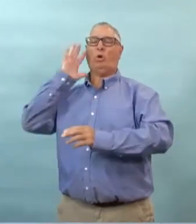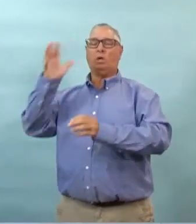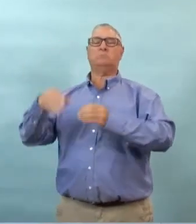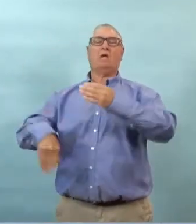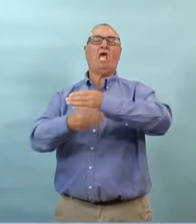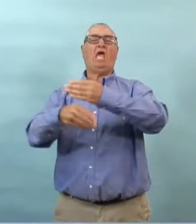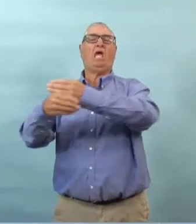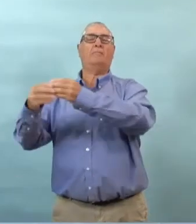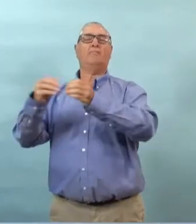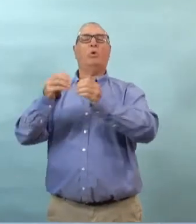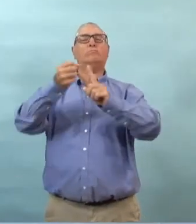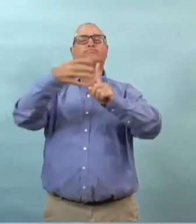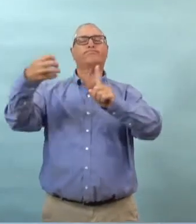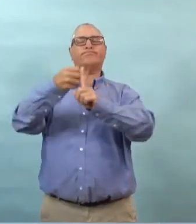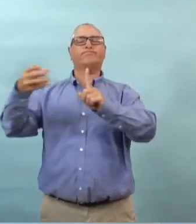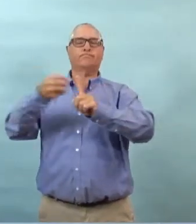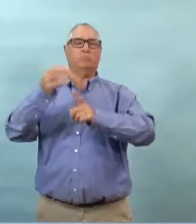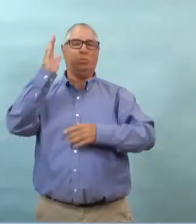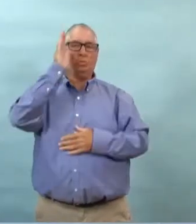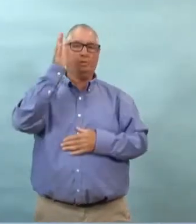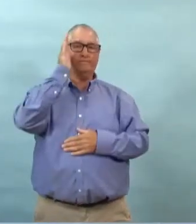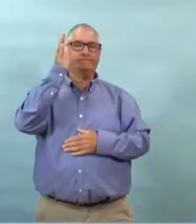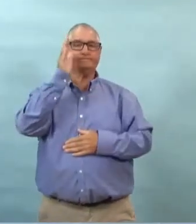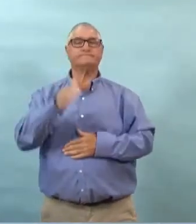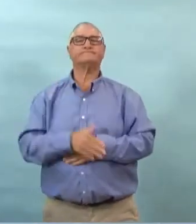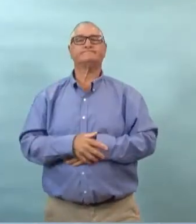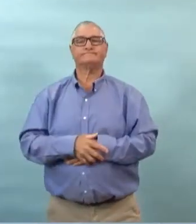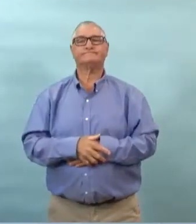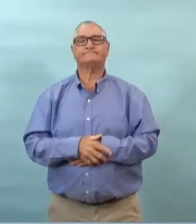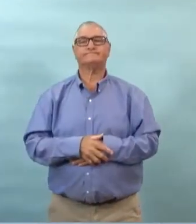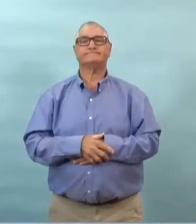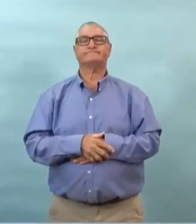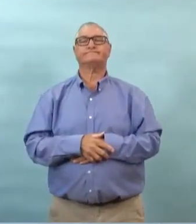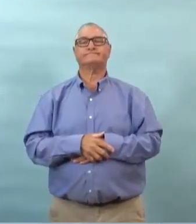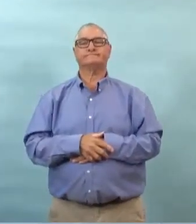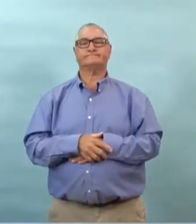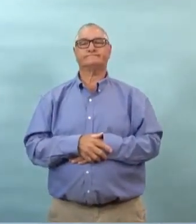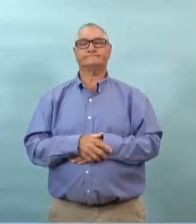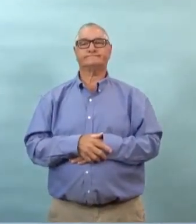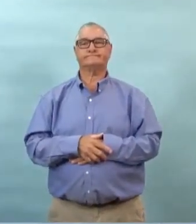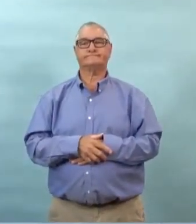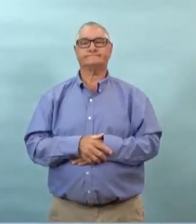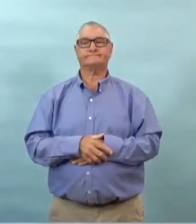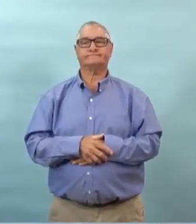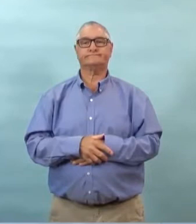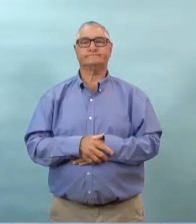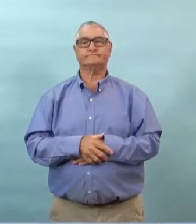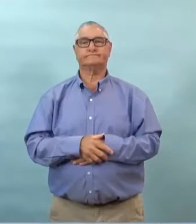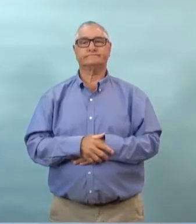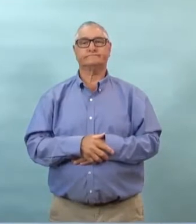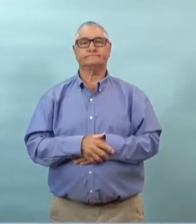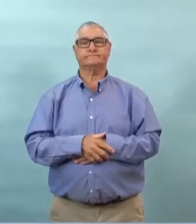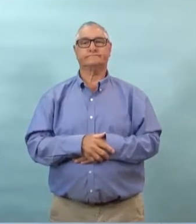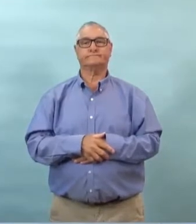certains de ces chiffres et donnera plus de détails au manitoba sur les chiffres de cette dernière semaine